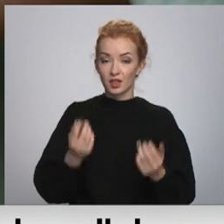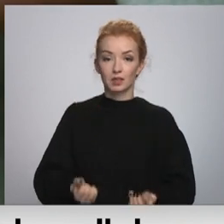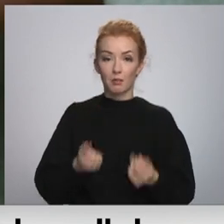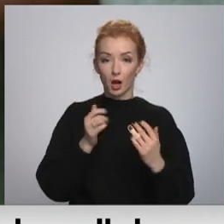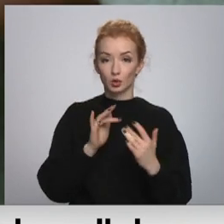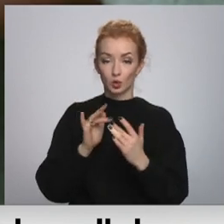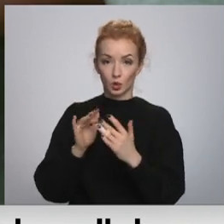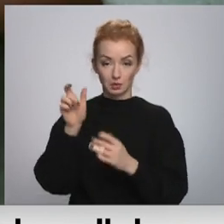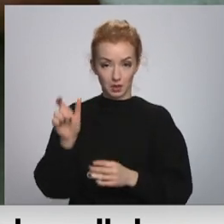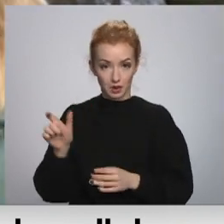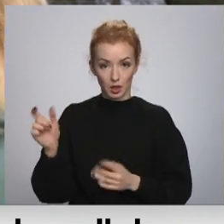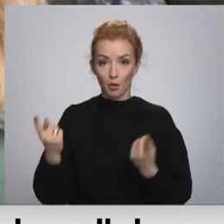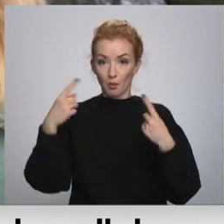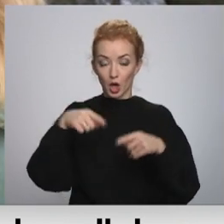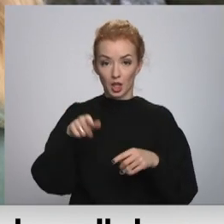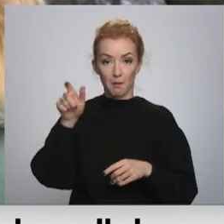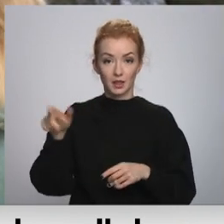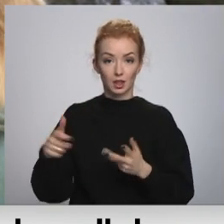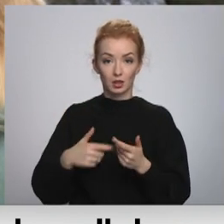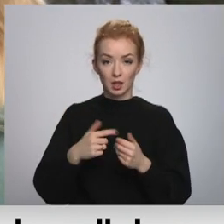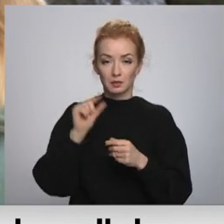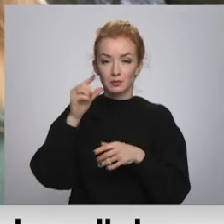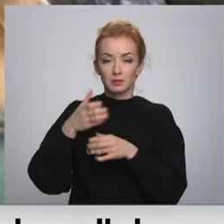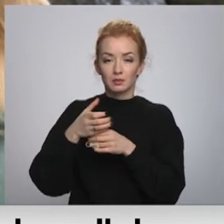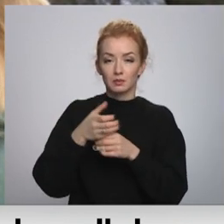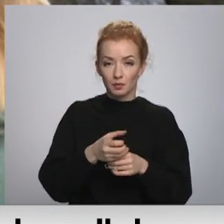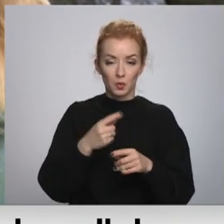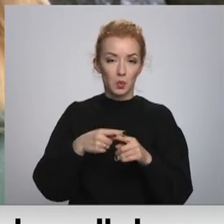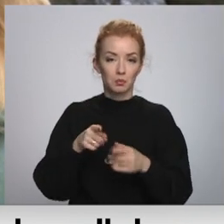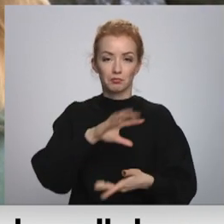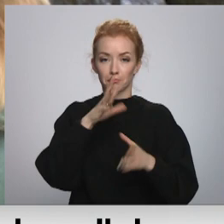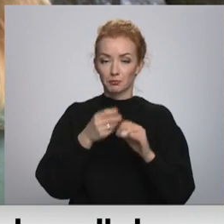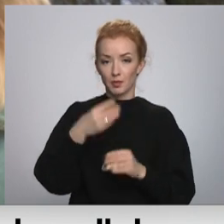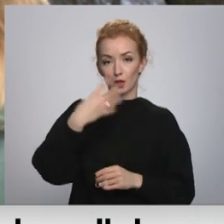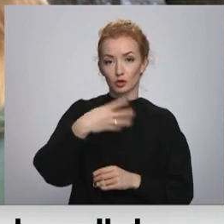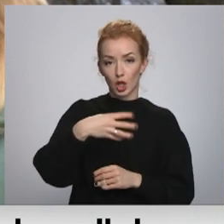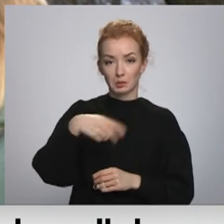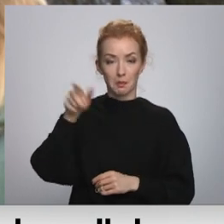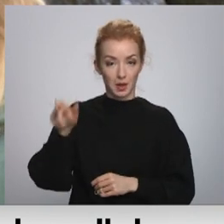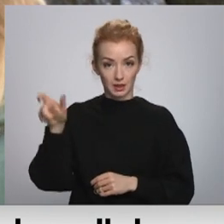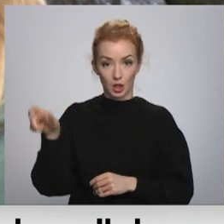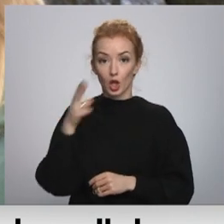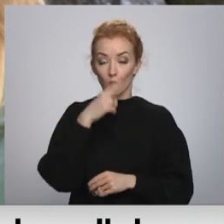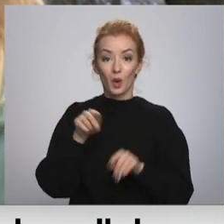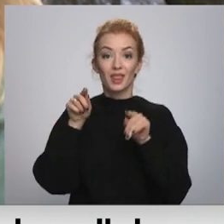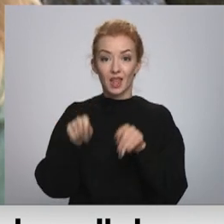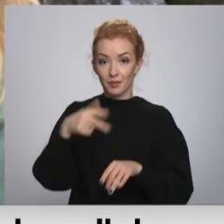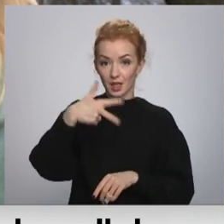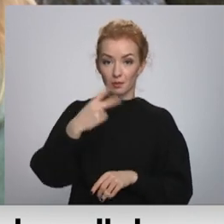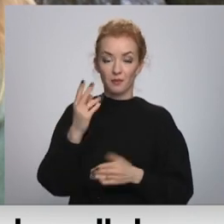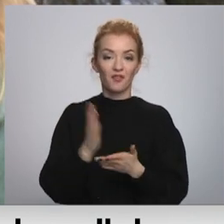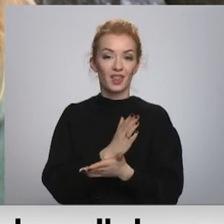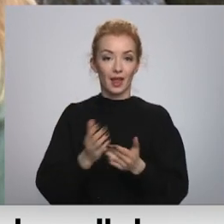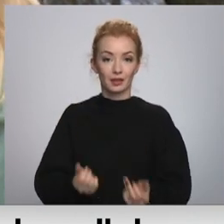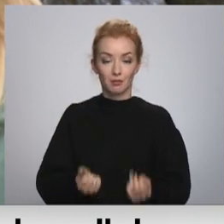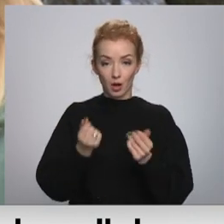gultas. Šobrīd pacientu skaits ir mazlietīgi mazāks un tie ir kopumā 40 pacienti. No tiem 32 ir vidēji